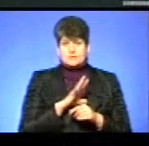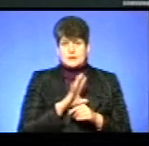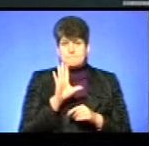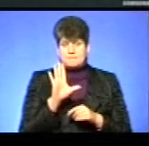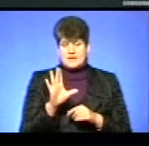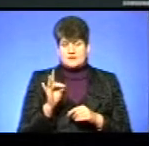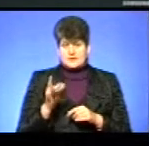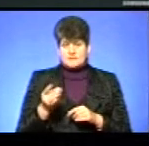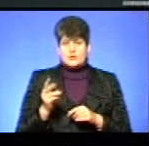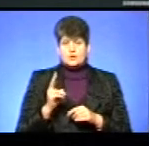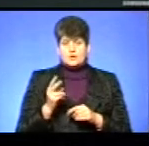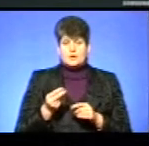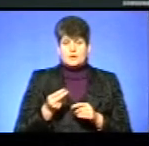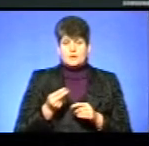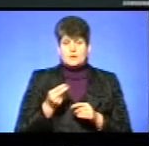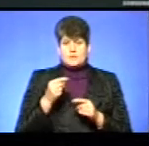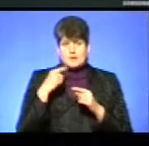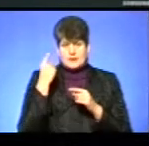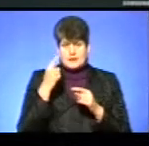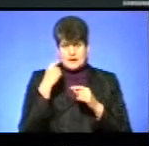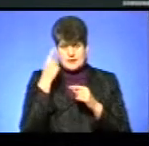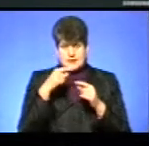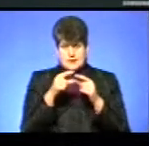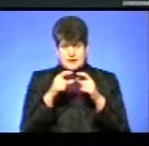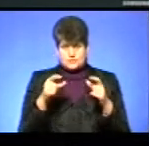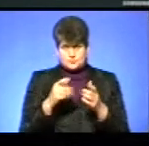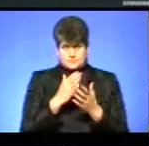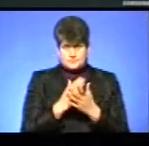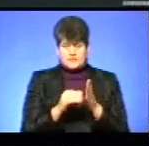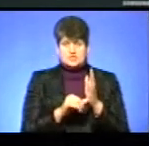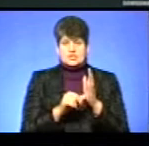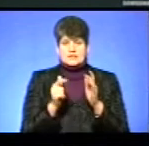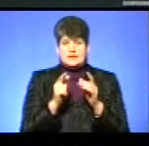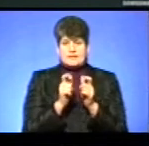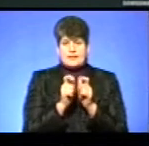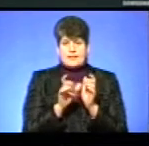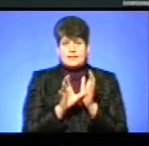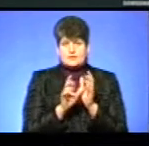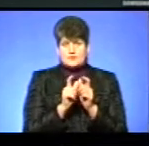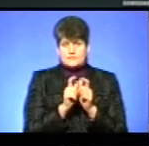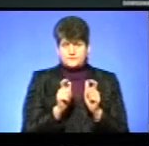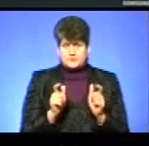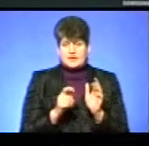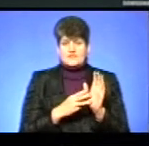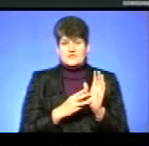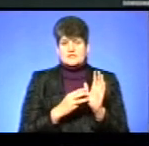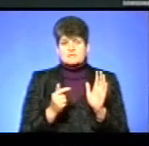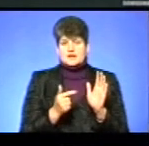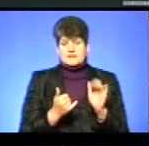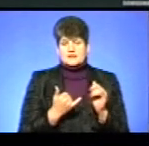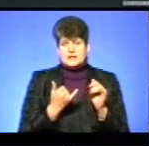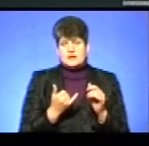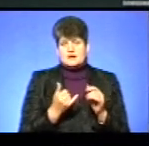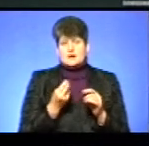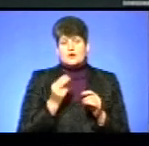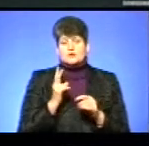5 гривень для пасажирів, які користуються персоніфікованою карткою тернополянина, 6 гривень для тих, кого електронний квиток і 8 гривень для тих,